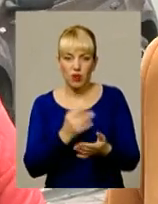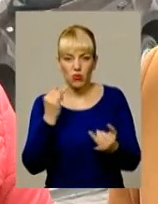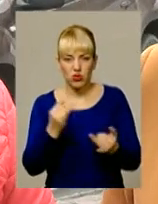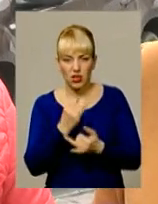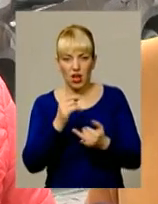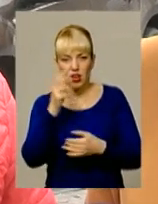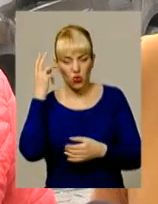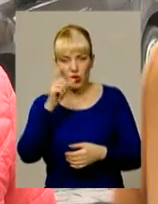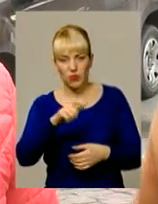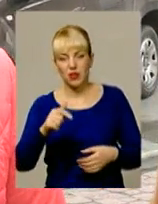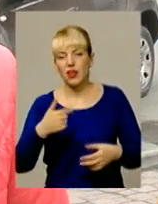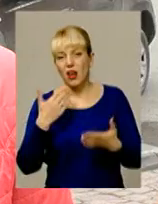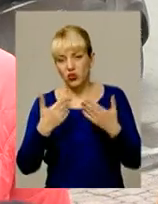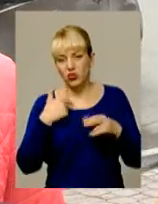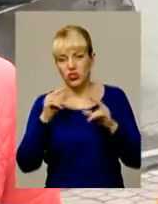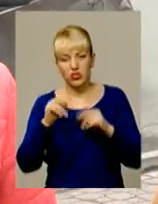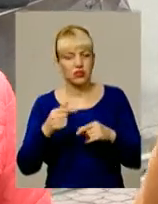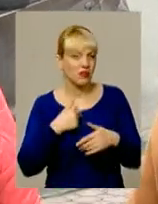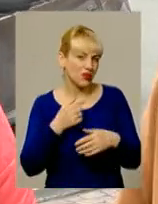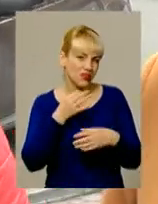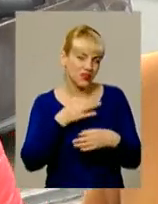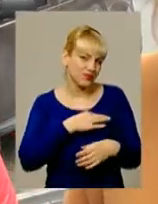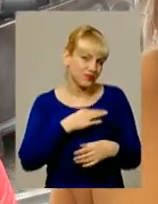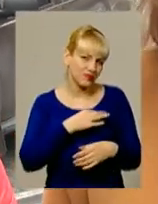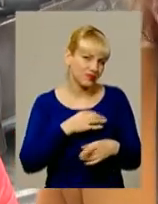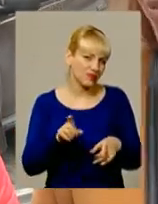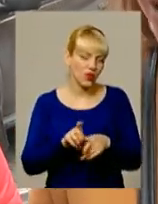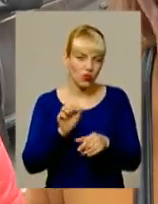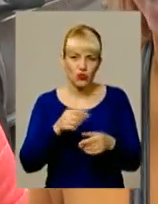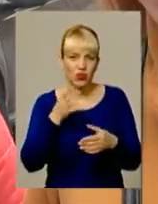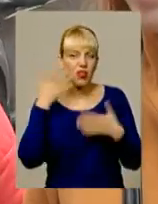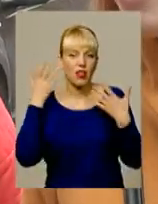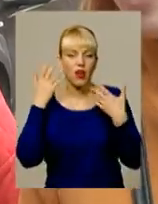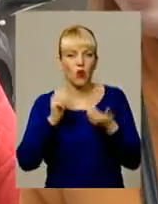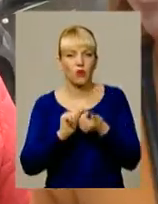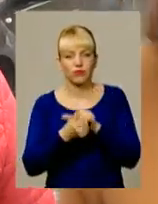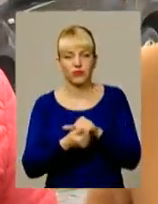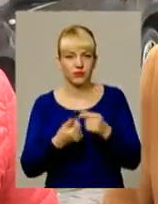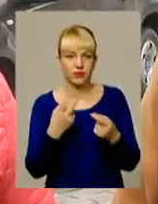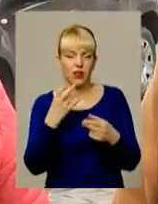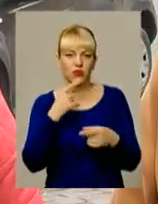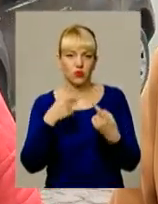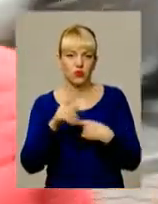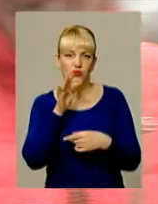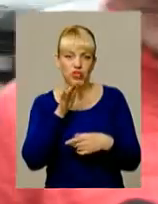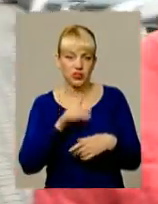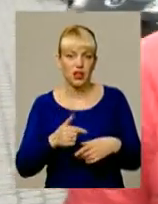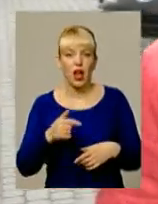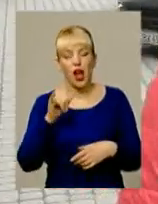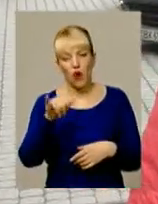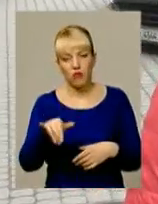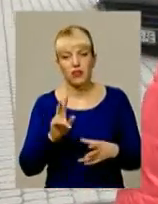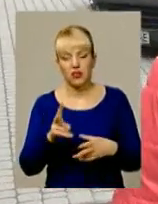Мені, якщо чесно, без різниці можу перелаштуватися на час. Тобто, таке нейтральне відношення, можна сказати. А у вас?